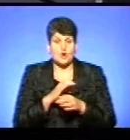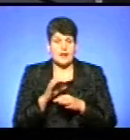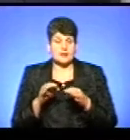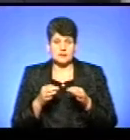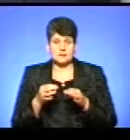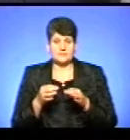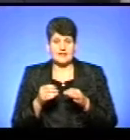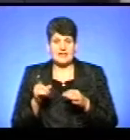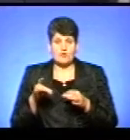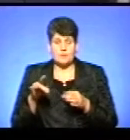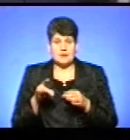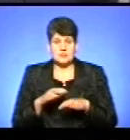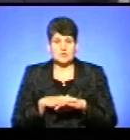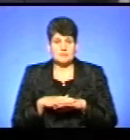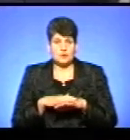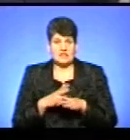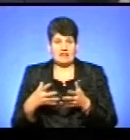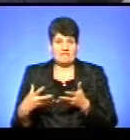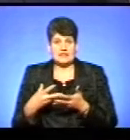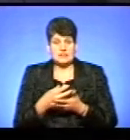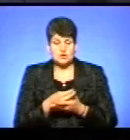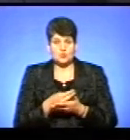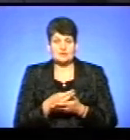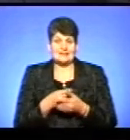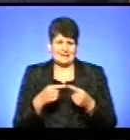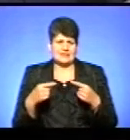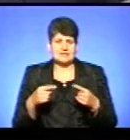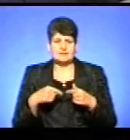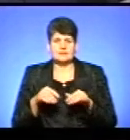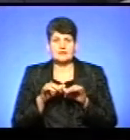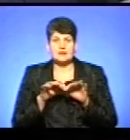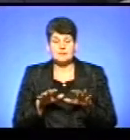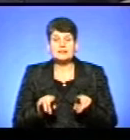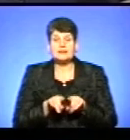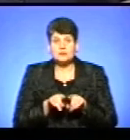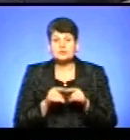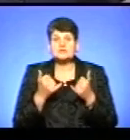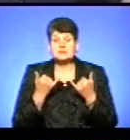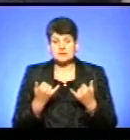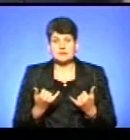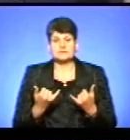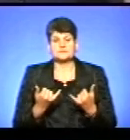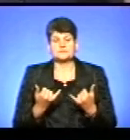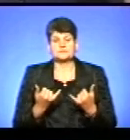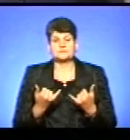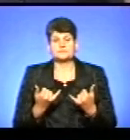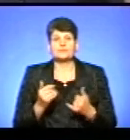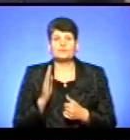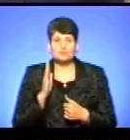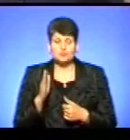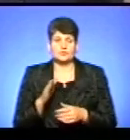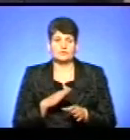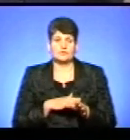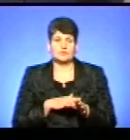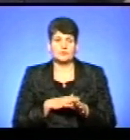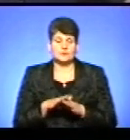спільноти, які фінансуються для всіх інших видів діяльності, ми теж зараз будемо реалізовувати